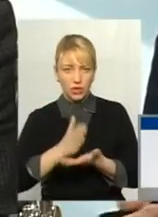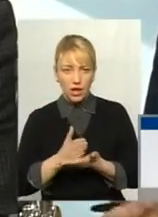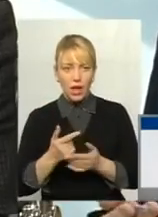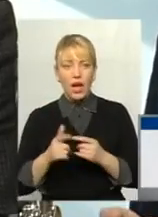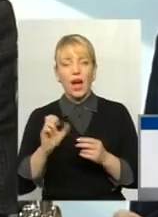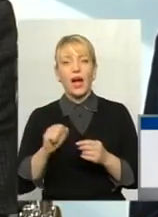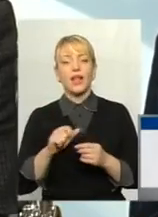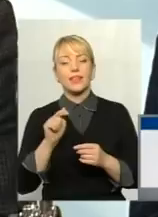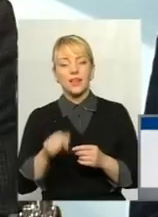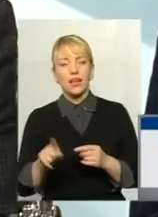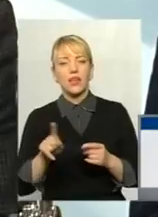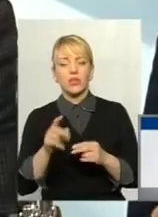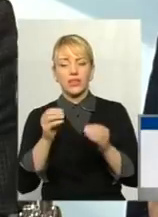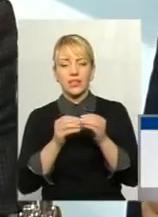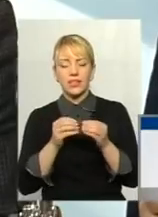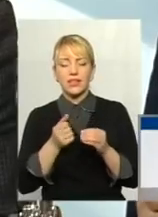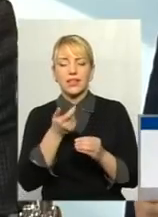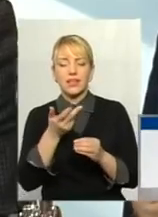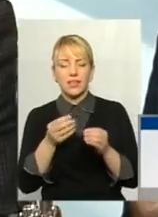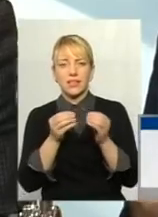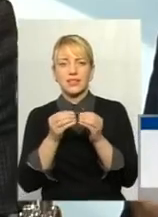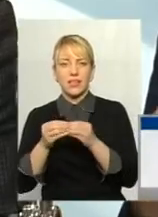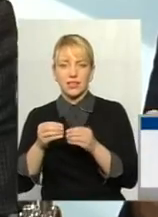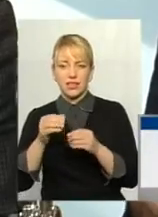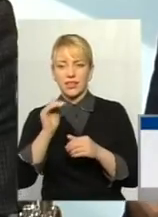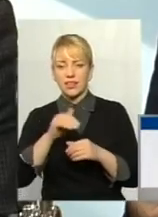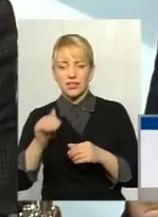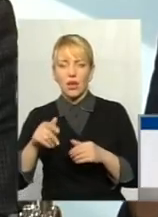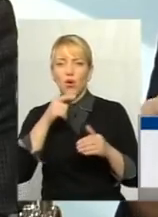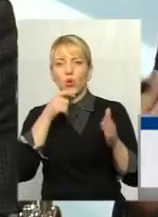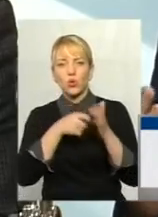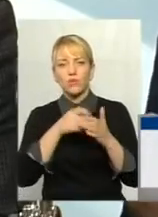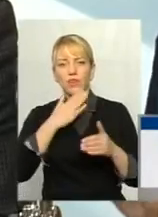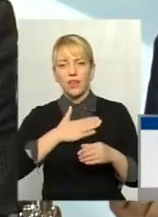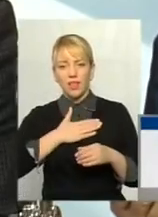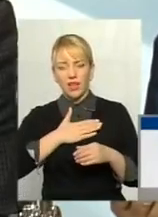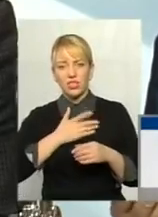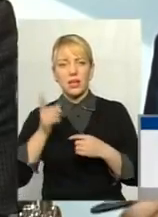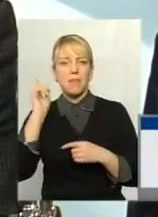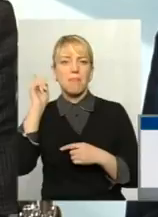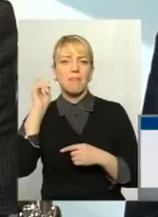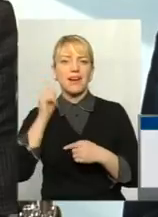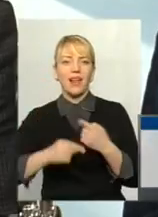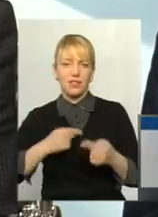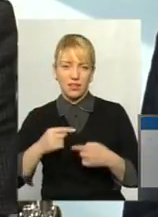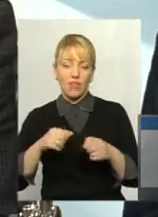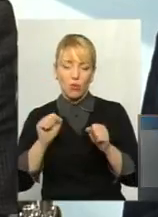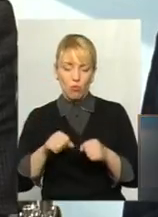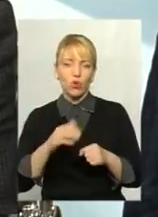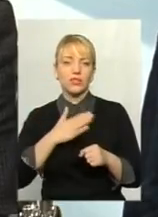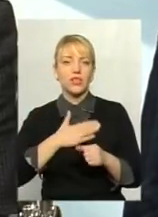годувала наших предків, і може годувати наших нащадків допоки світ. І